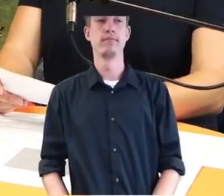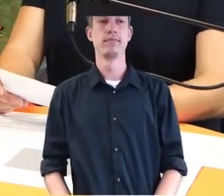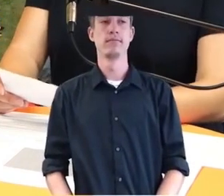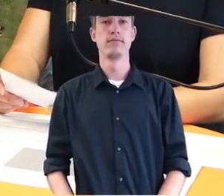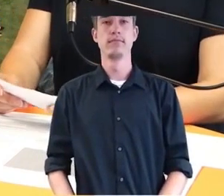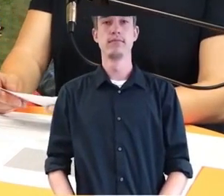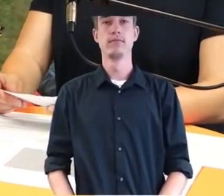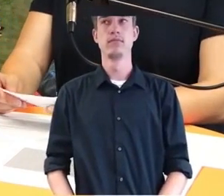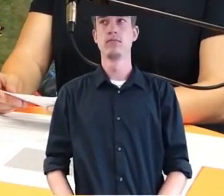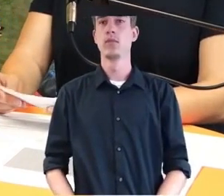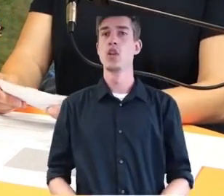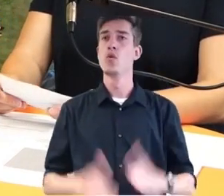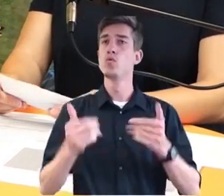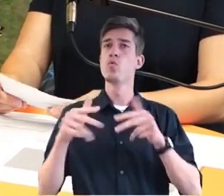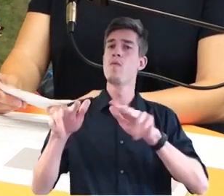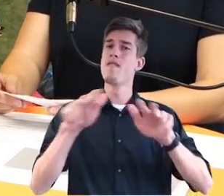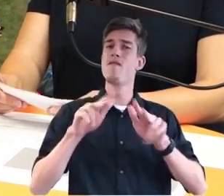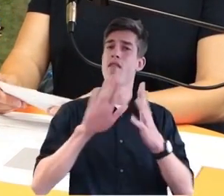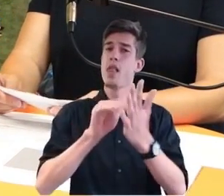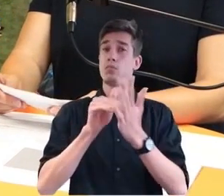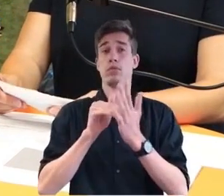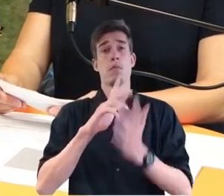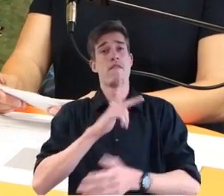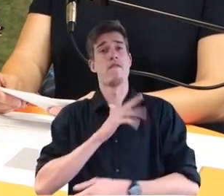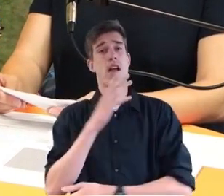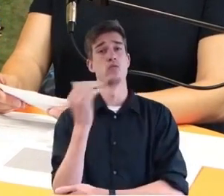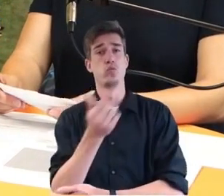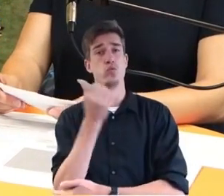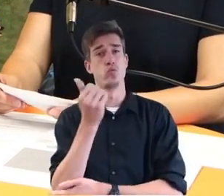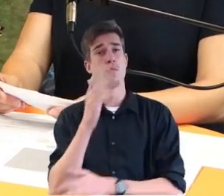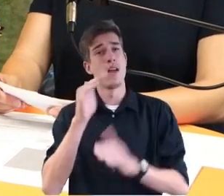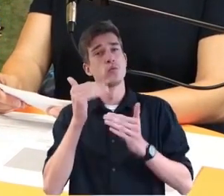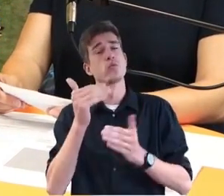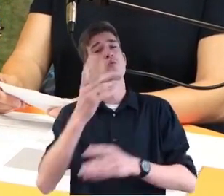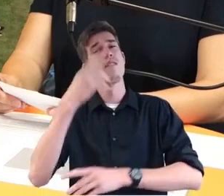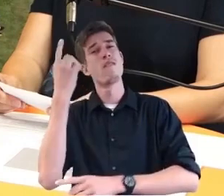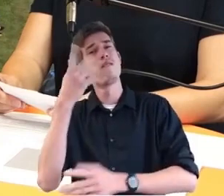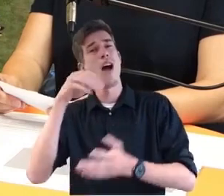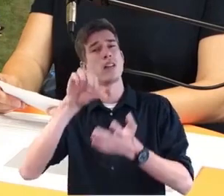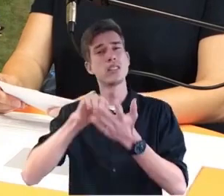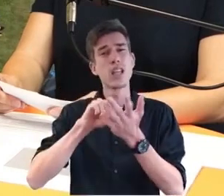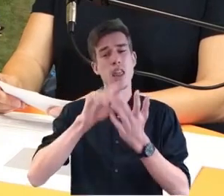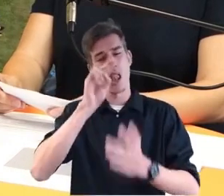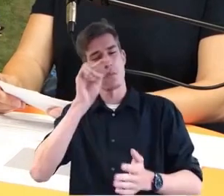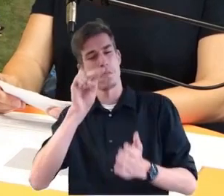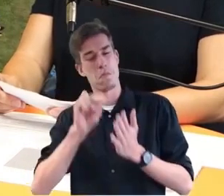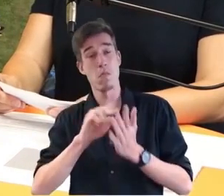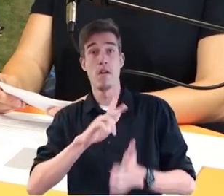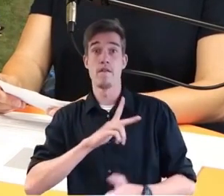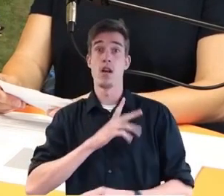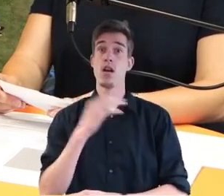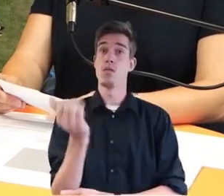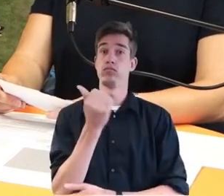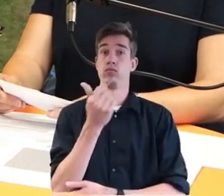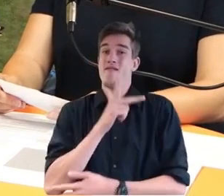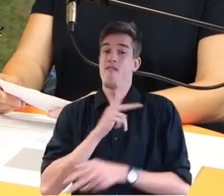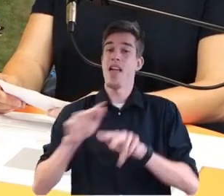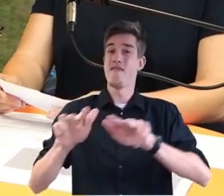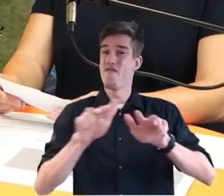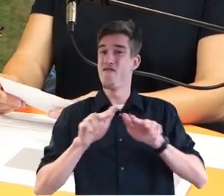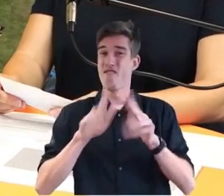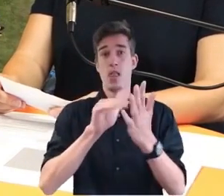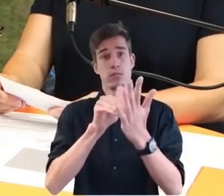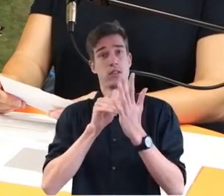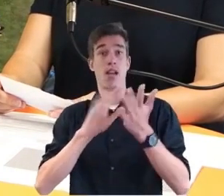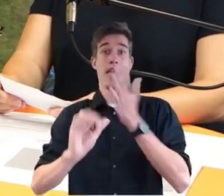Das ist ein toller Film. vor allen Dingen, diesen Einblick in die Warnzentrale kann man wirklich nur über den Film bekommen, weil wir da